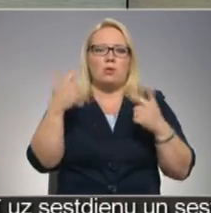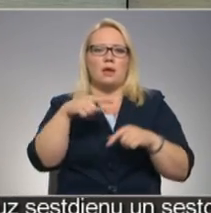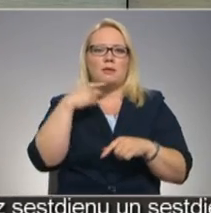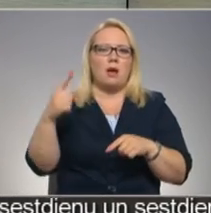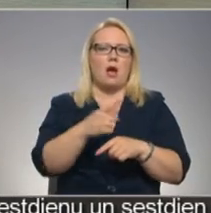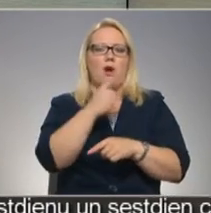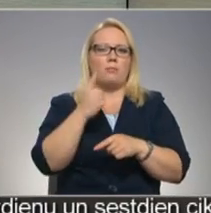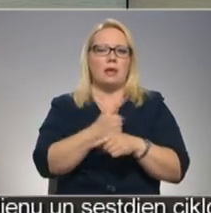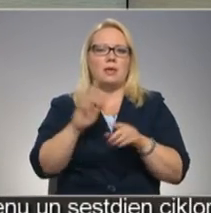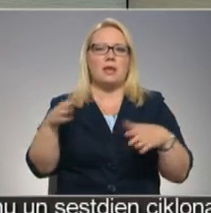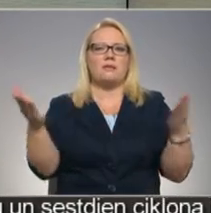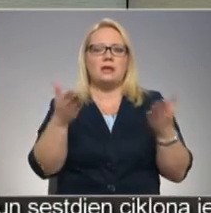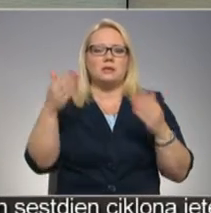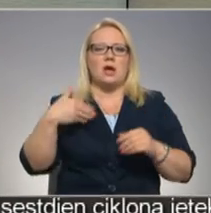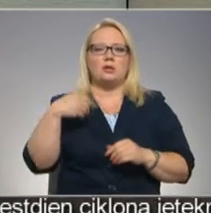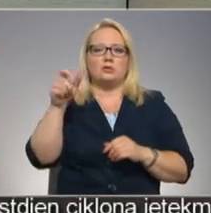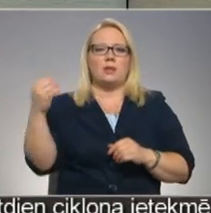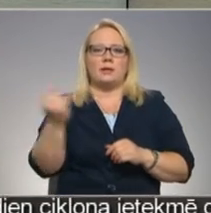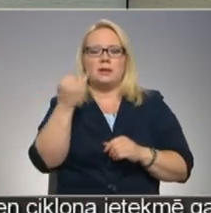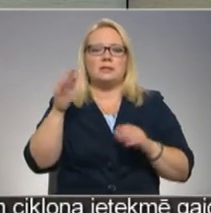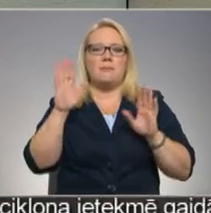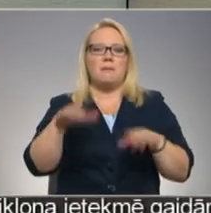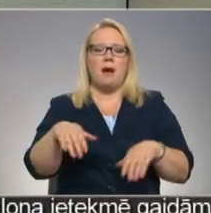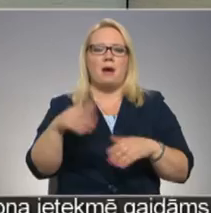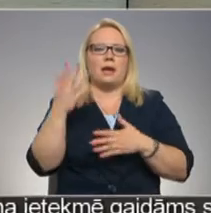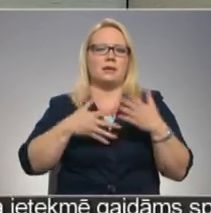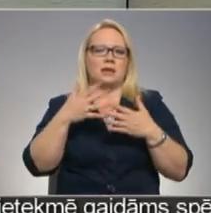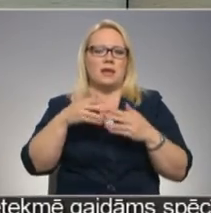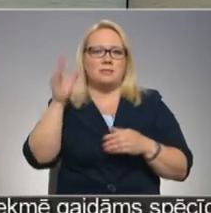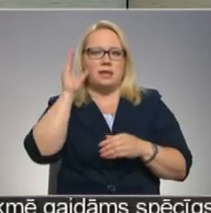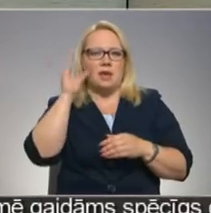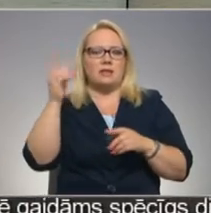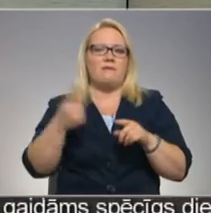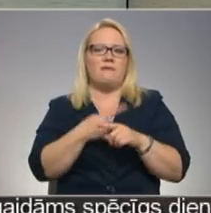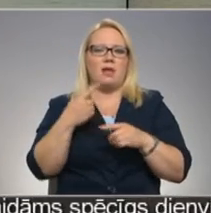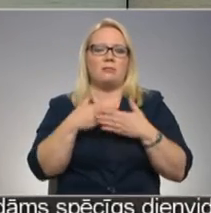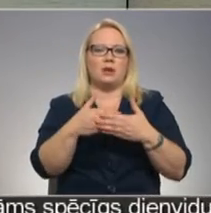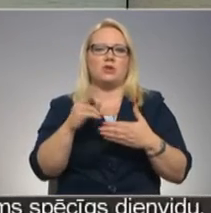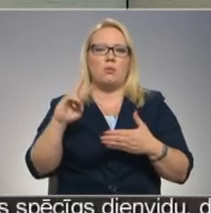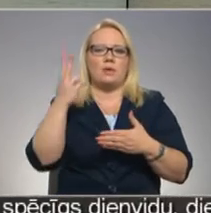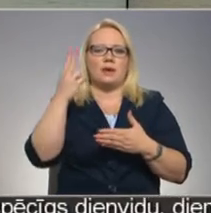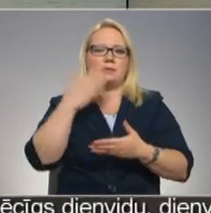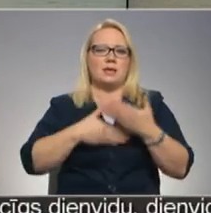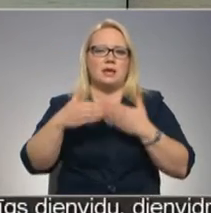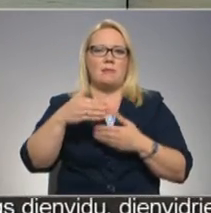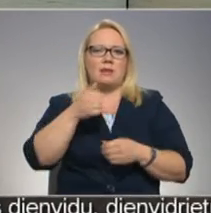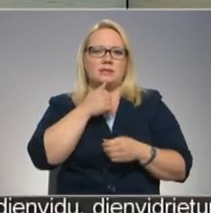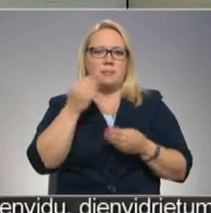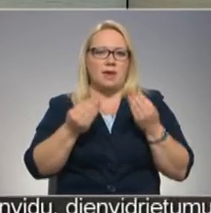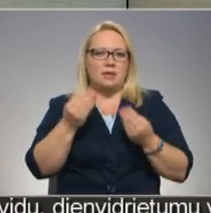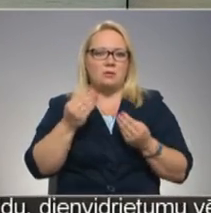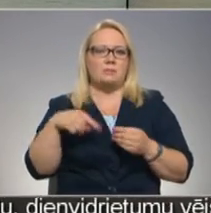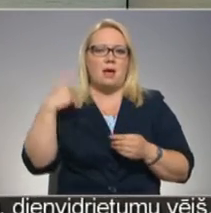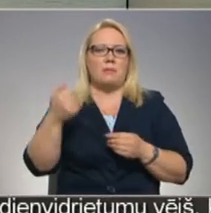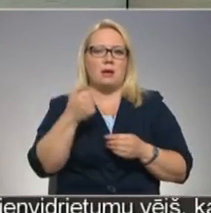kā obligātu, lai veicinātu skolēni interesi par eksaktējām zinātnēm. Vēl gan priekšā otrēs eksāmeni izmēģinājums nākamajā gadā, bet